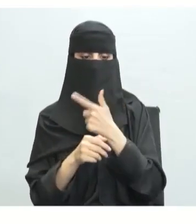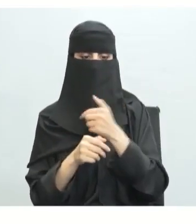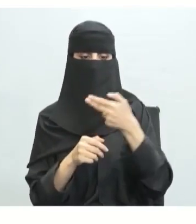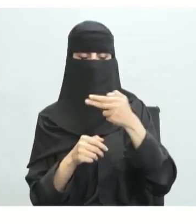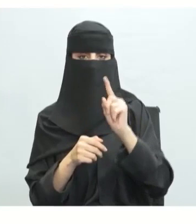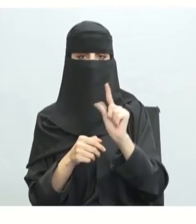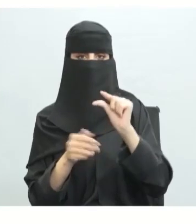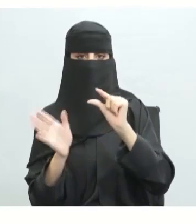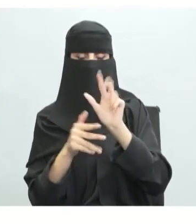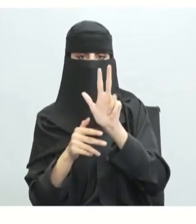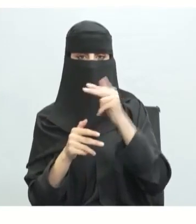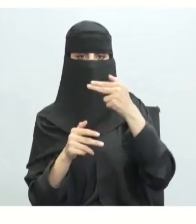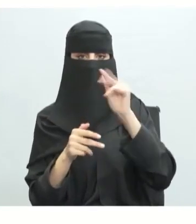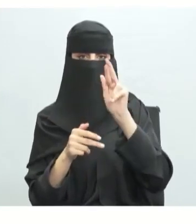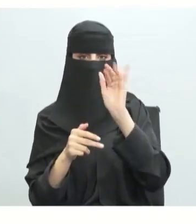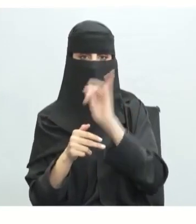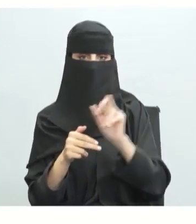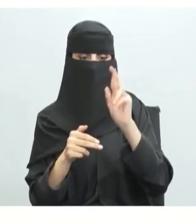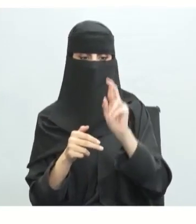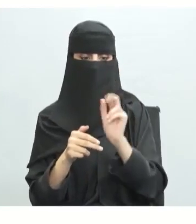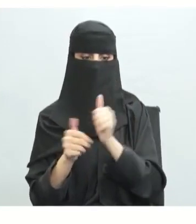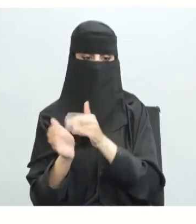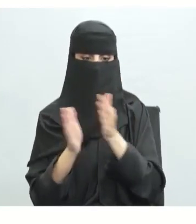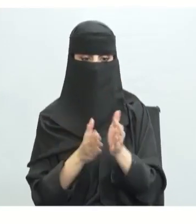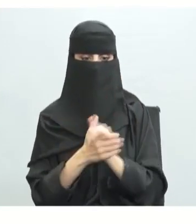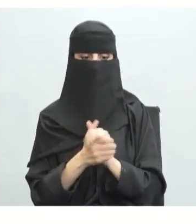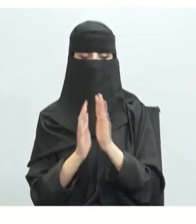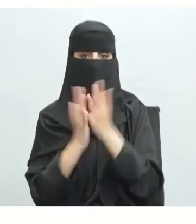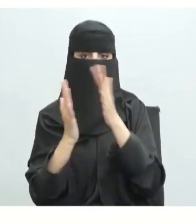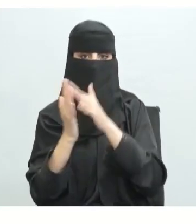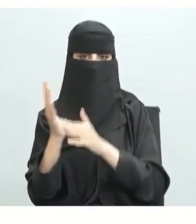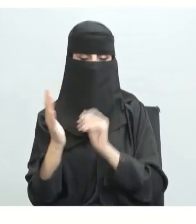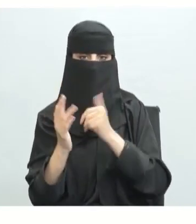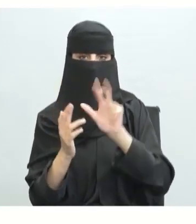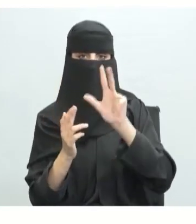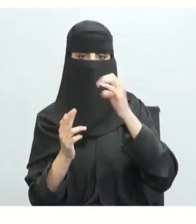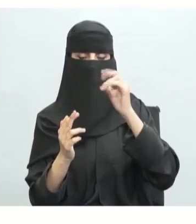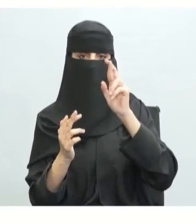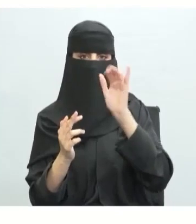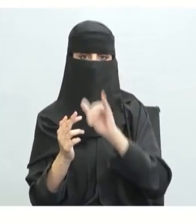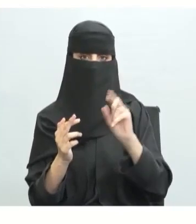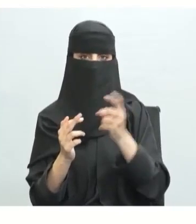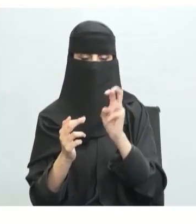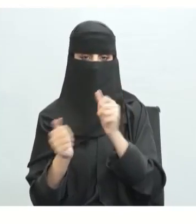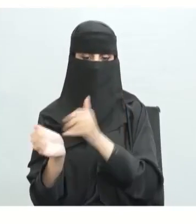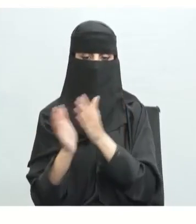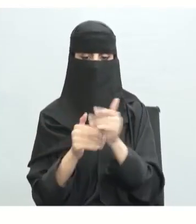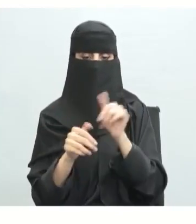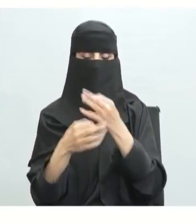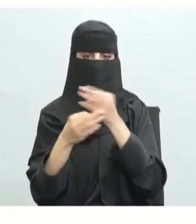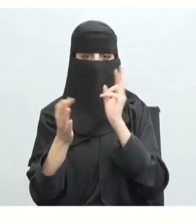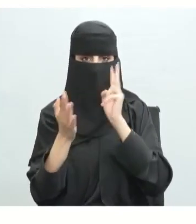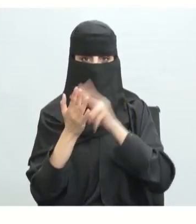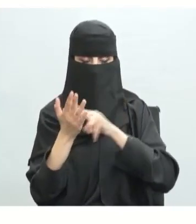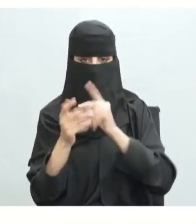جريت الجزيرة الجمعة 17424 سنقرأ أو ستقرأ معي أو ستحذر أيضا كتابك وستقرأ أنت ثم على ذلك